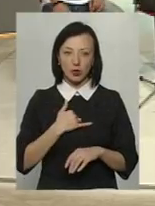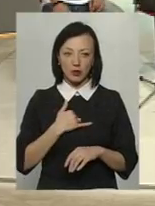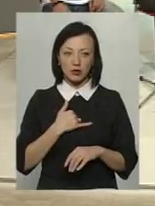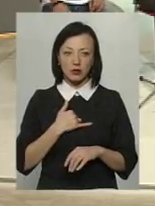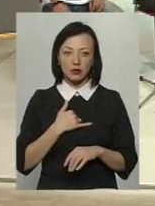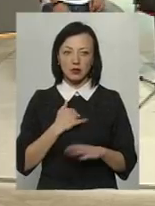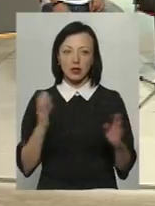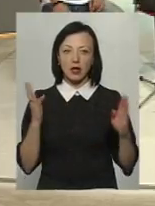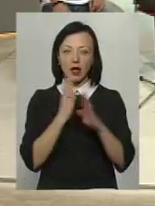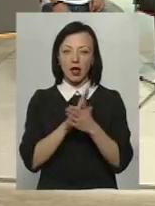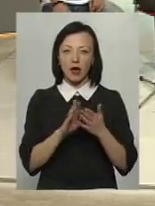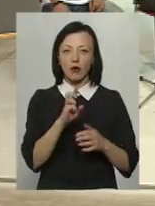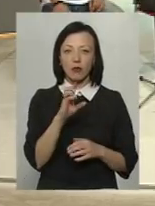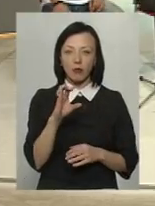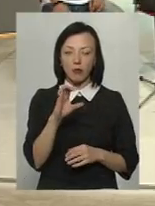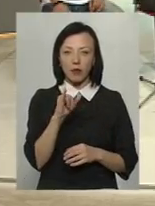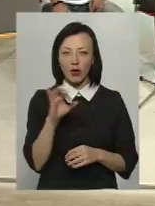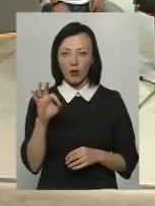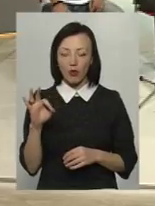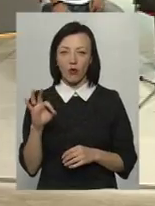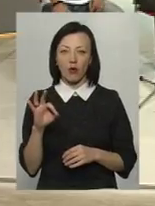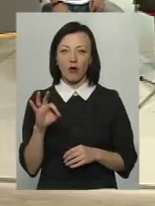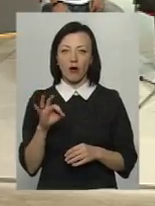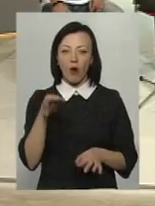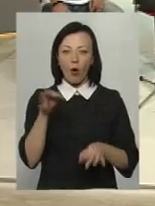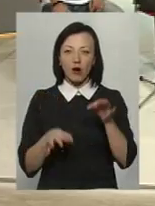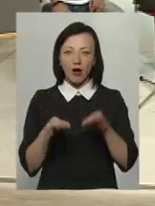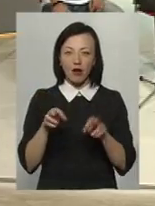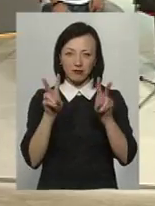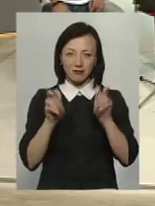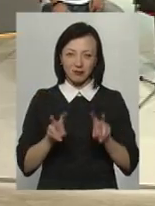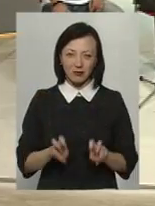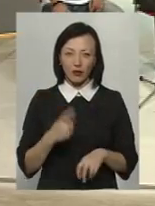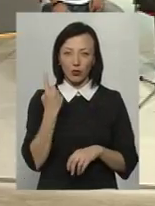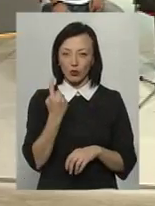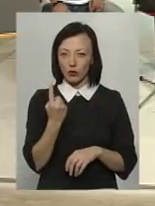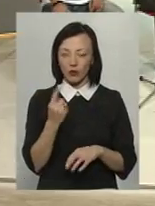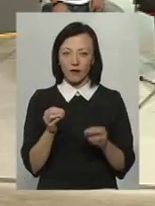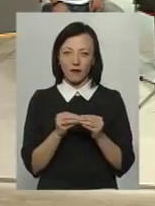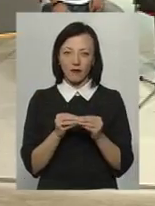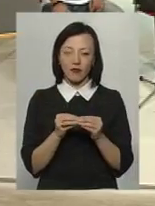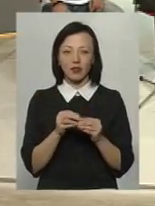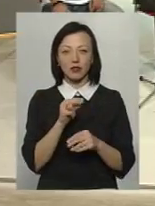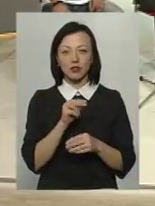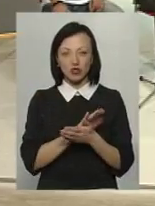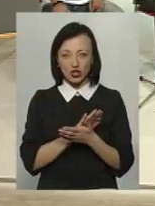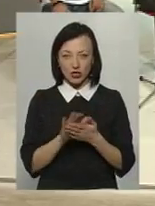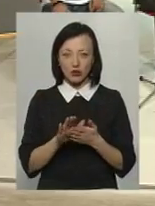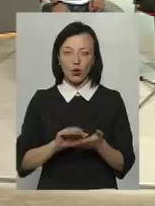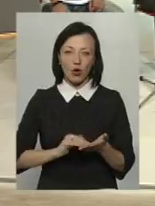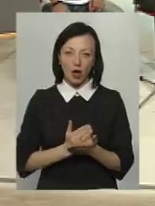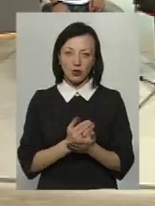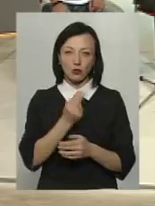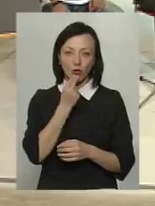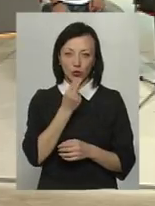еко, біо, органік, назви одного і того самого явища, чистого, якісного